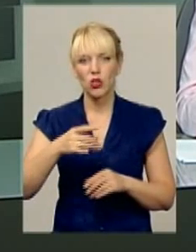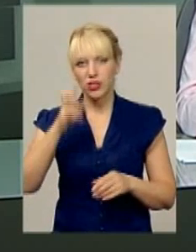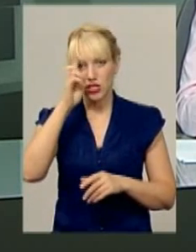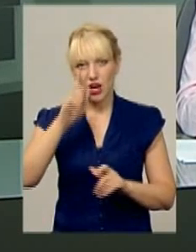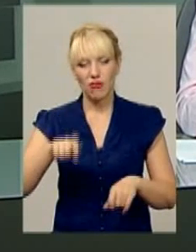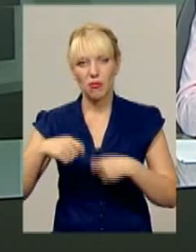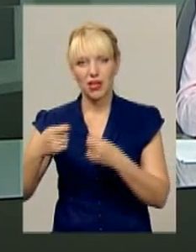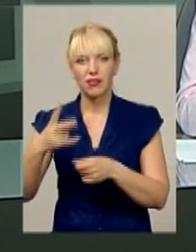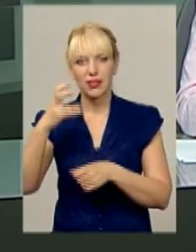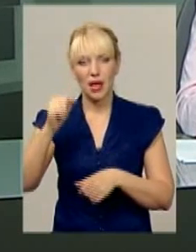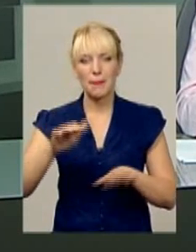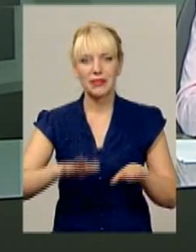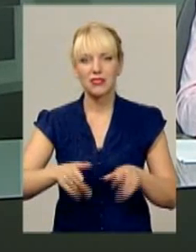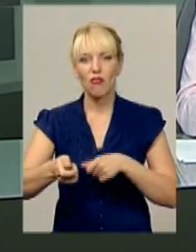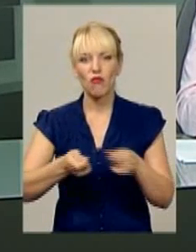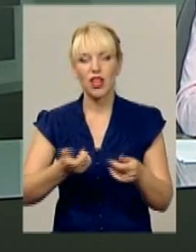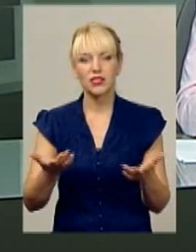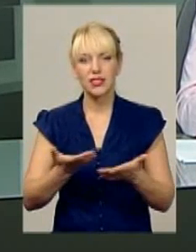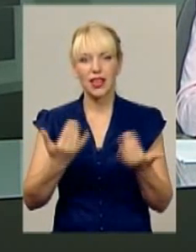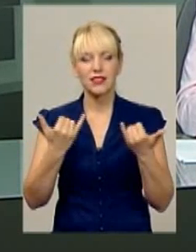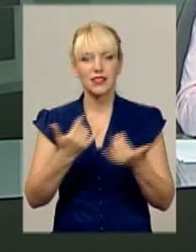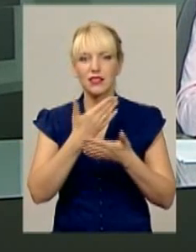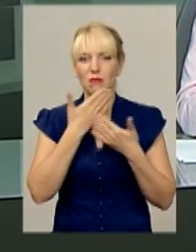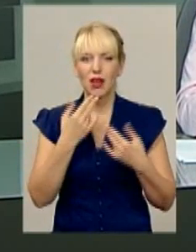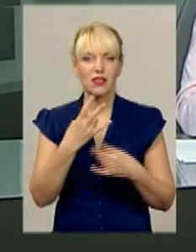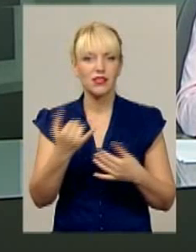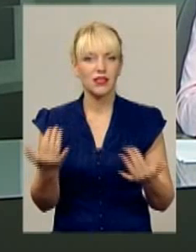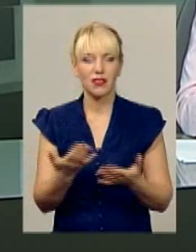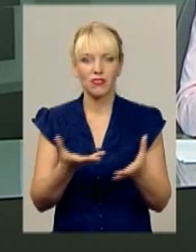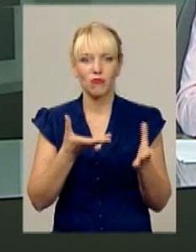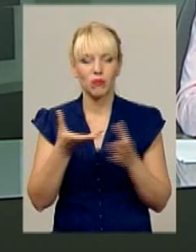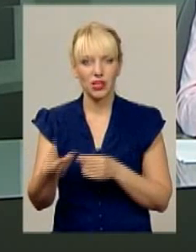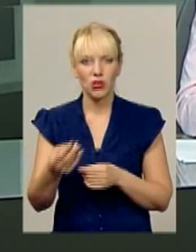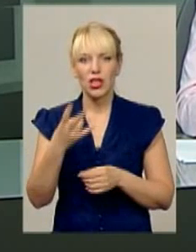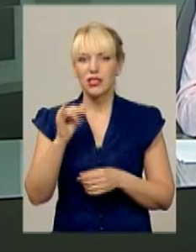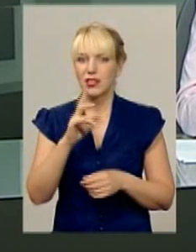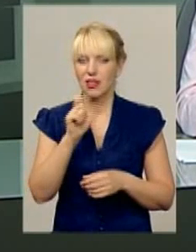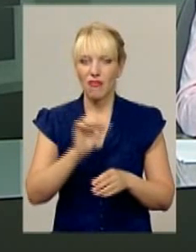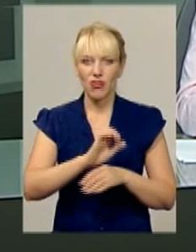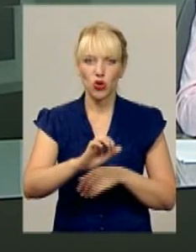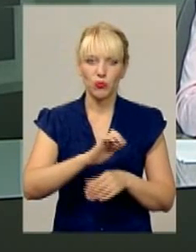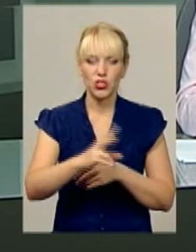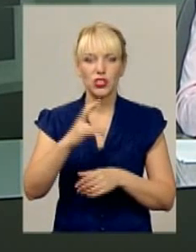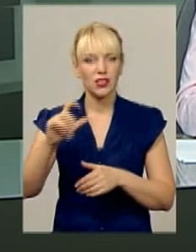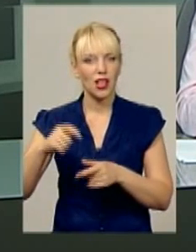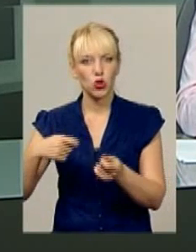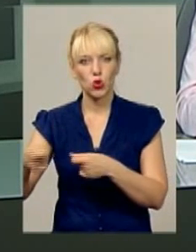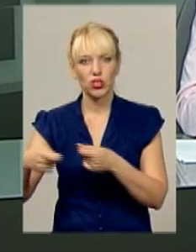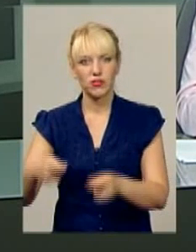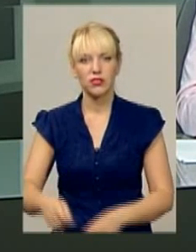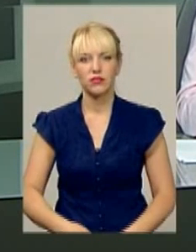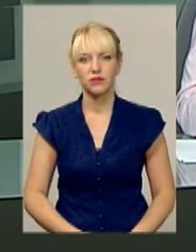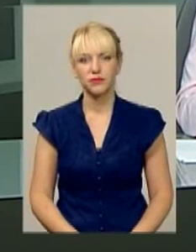переклала на місцеву владу, яка нині не має майже ніяких важелів впливу ані на виробничників, ані на торгівців.